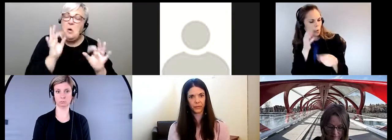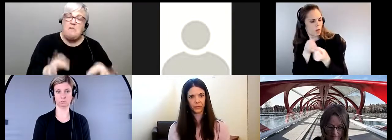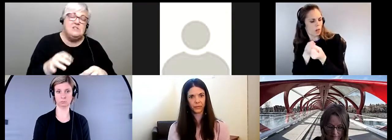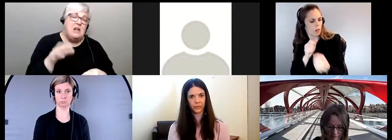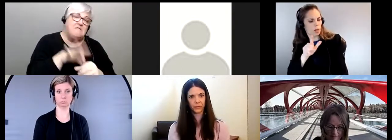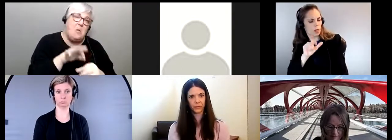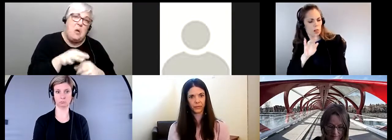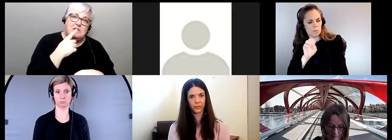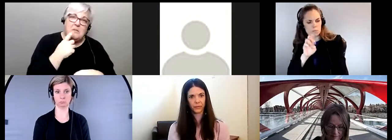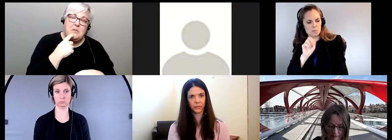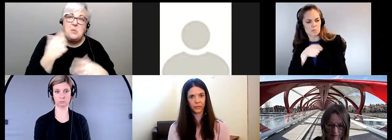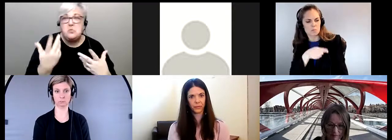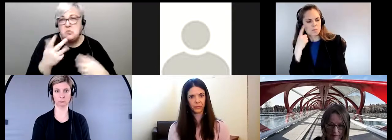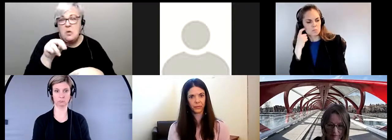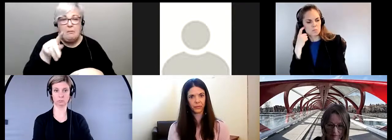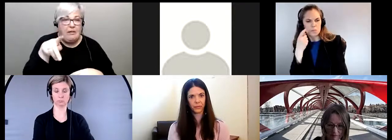ou peut-être NPD